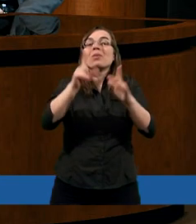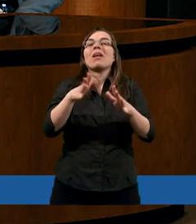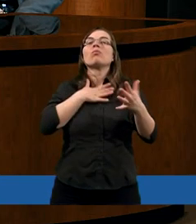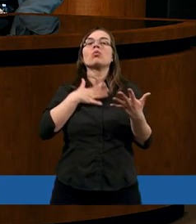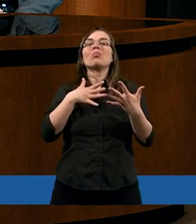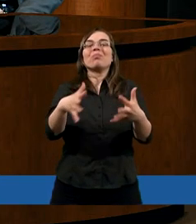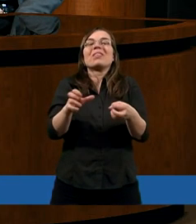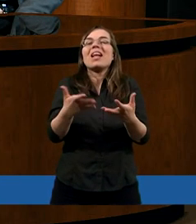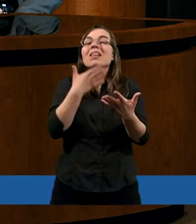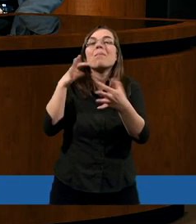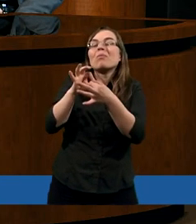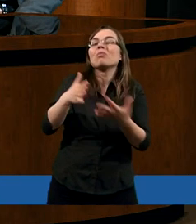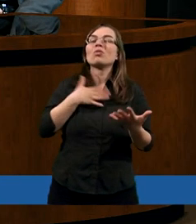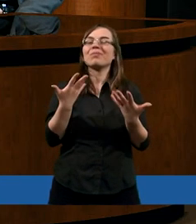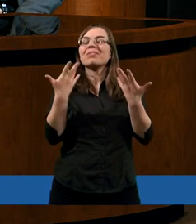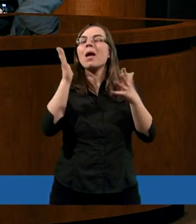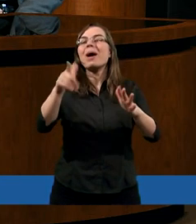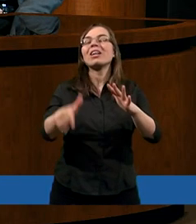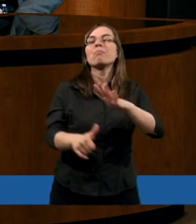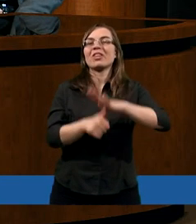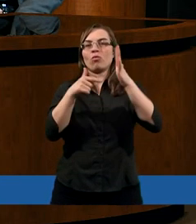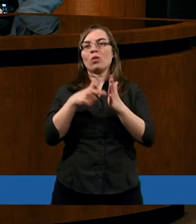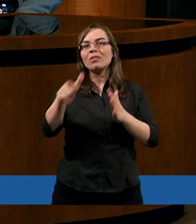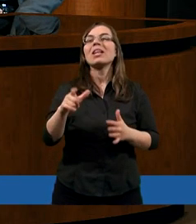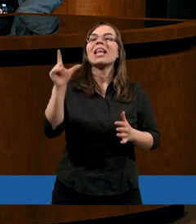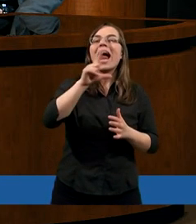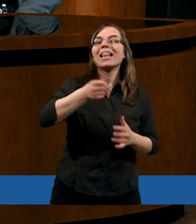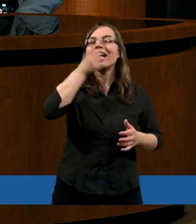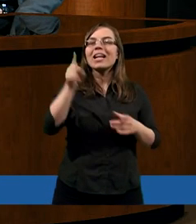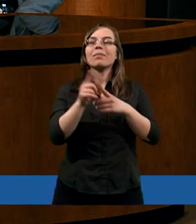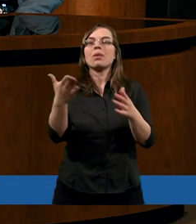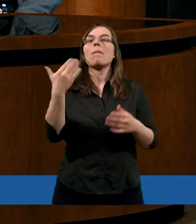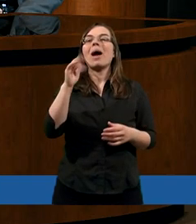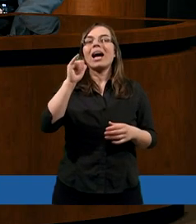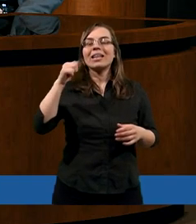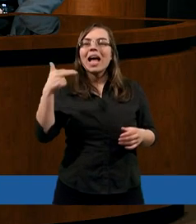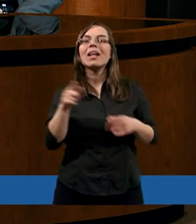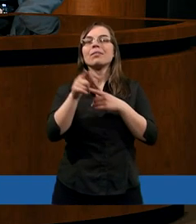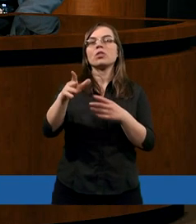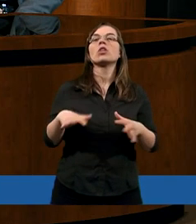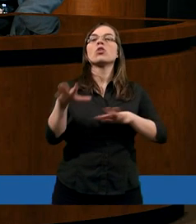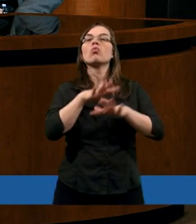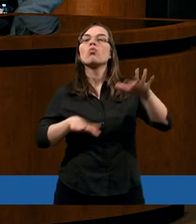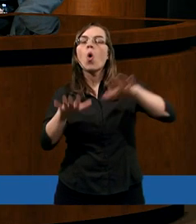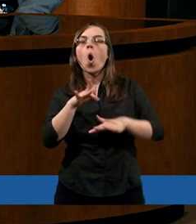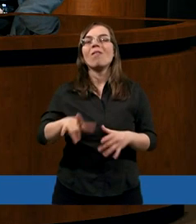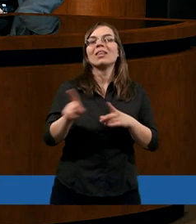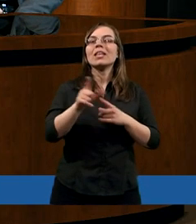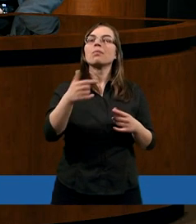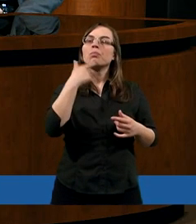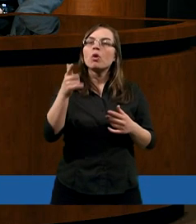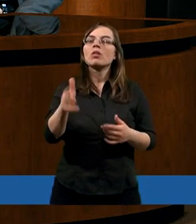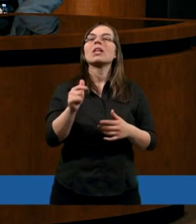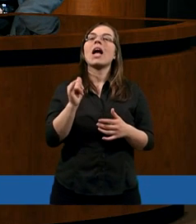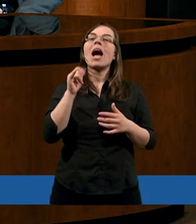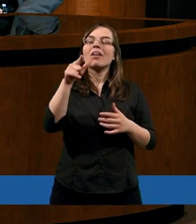i już nie będzie przywódca. Czyli Taras położył akcent na słowo lider, Magda na słowo duchowy. Czyli